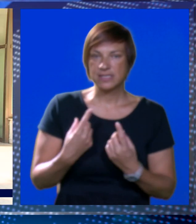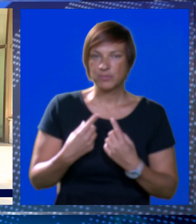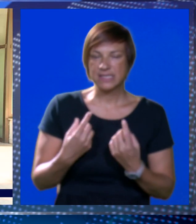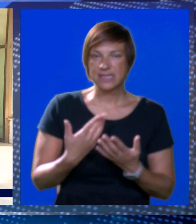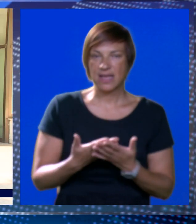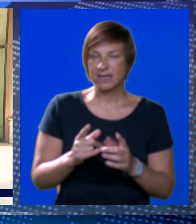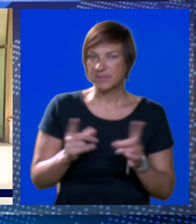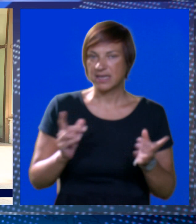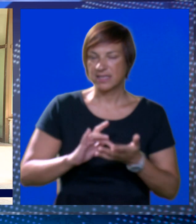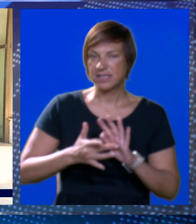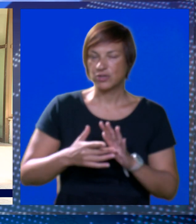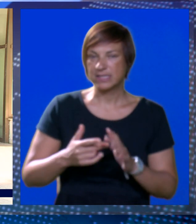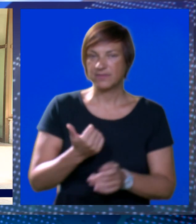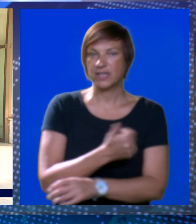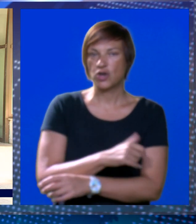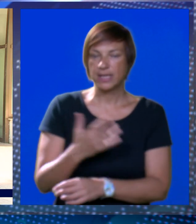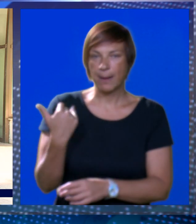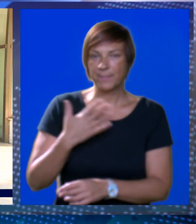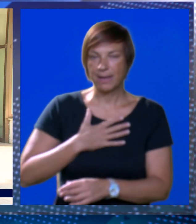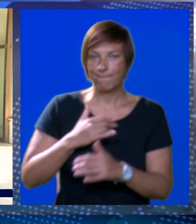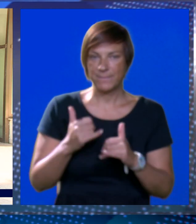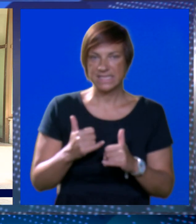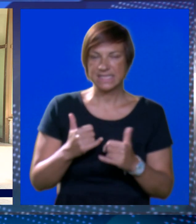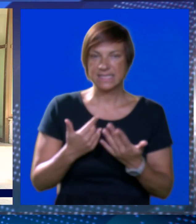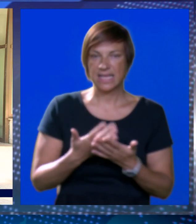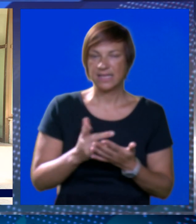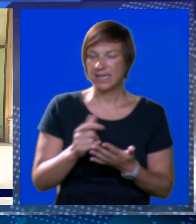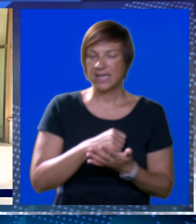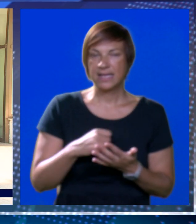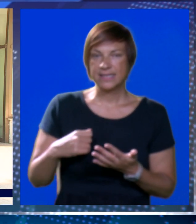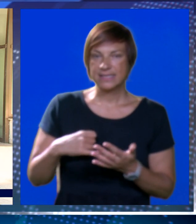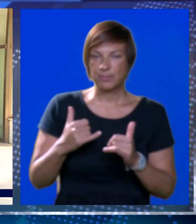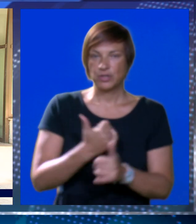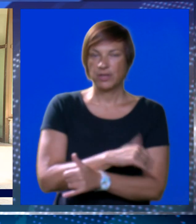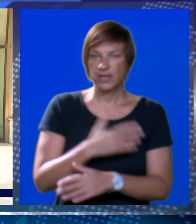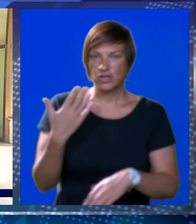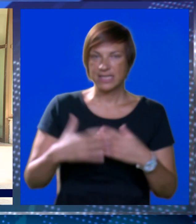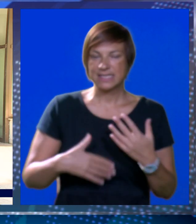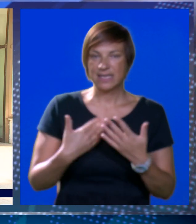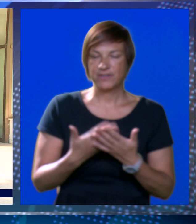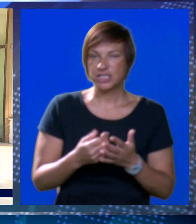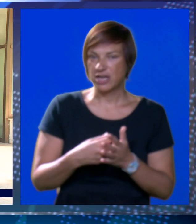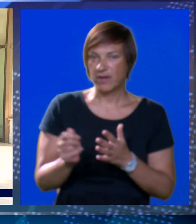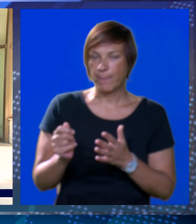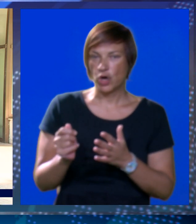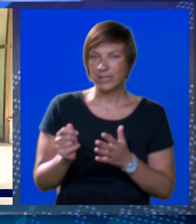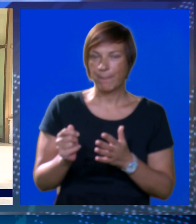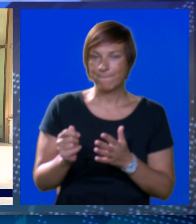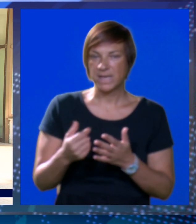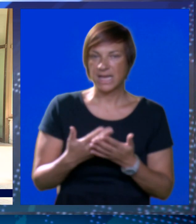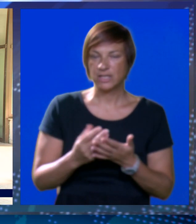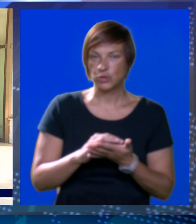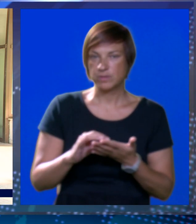tim stanjem jer za razko svih ovih godina mi sada ne samo da ove godine završava otplata